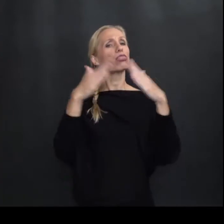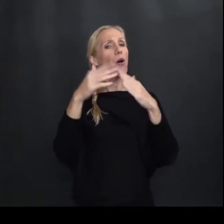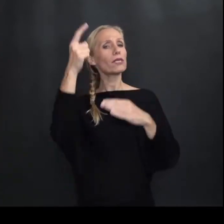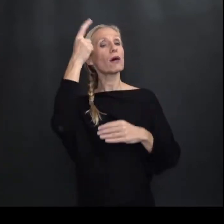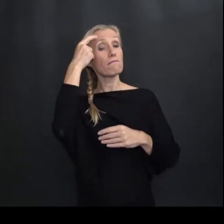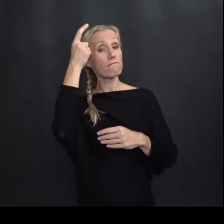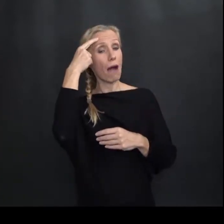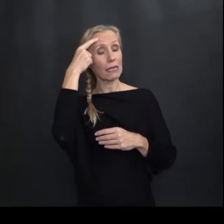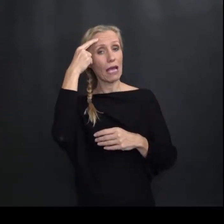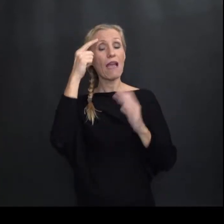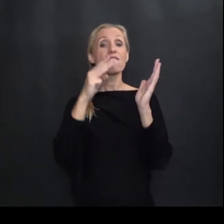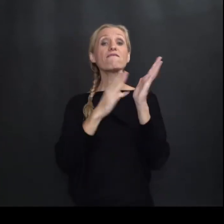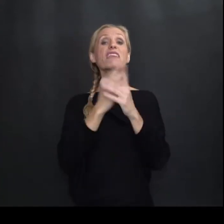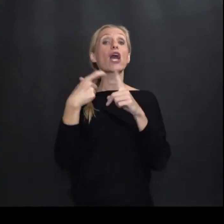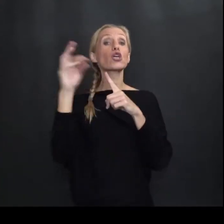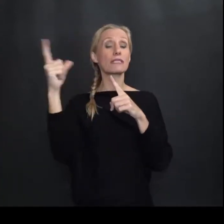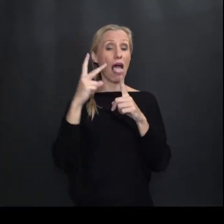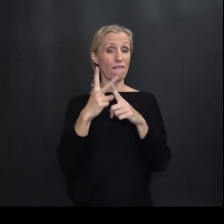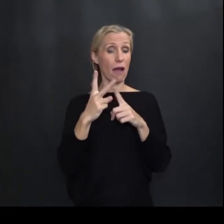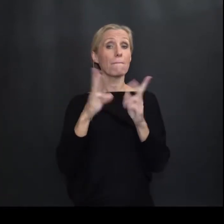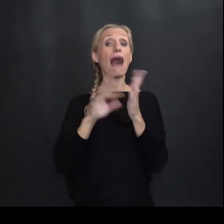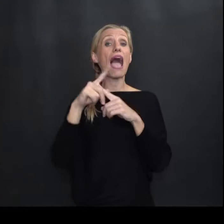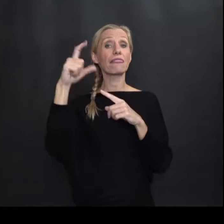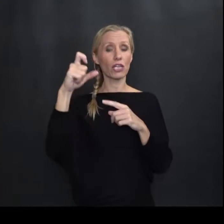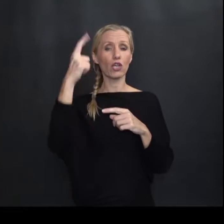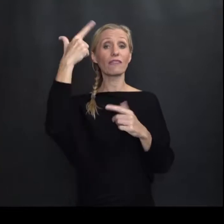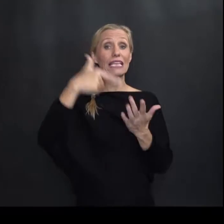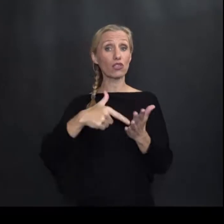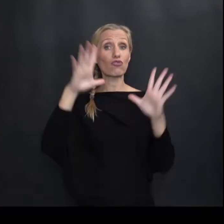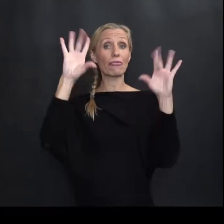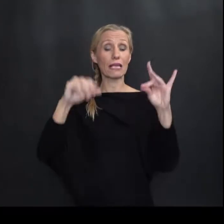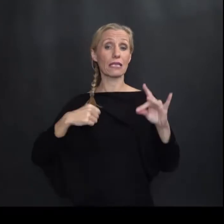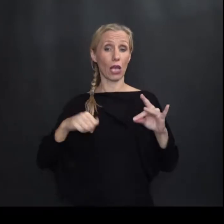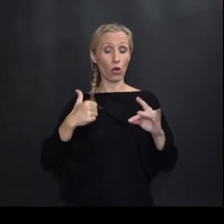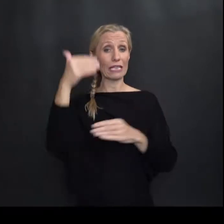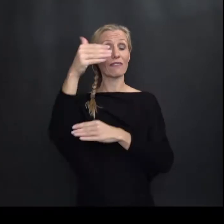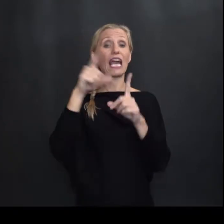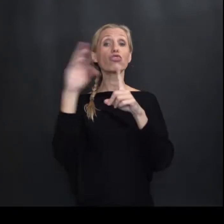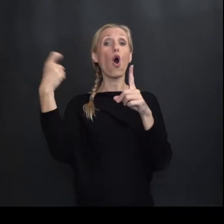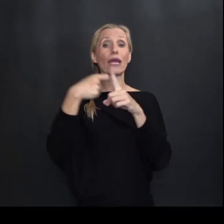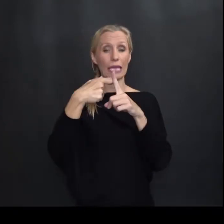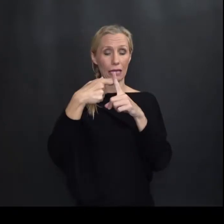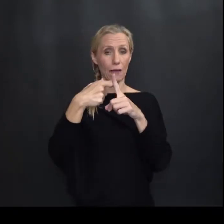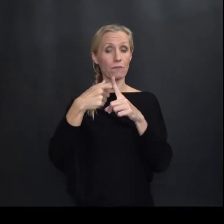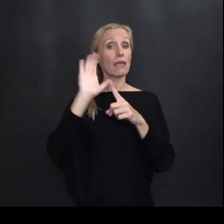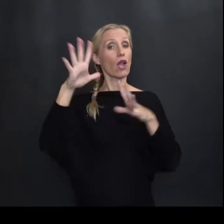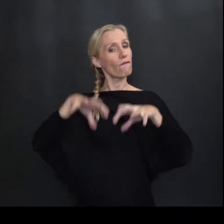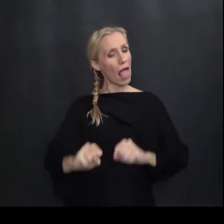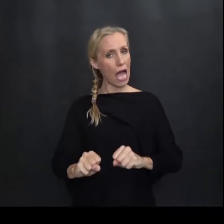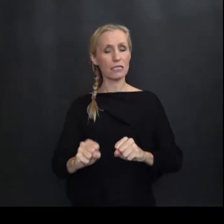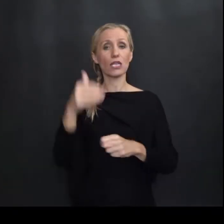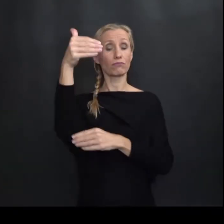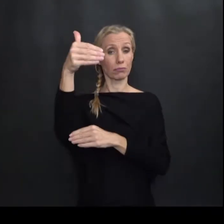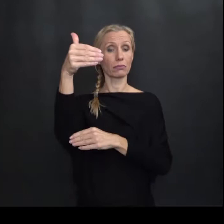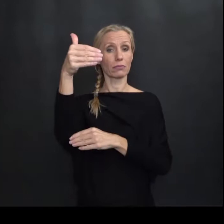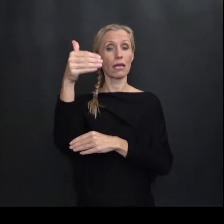domaća pamet Vjekoslav Majetić 2010. godine Znači u tvrdci Dokin Koja je njegovo